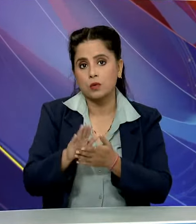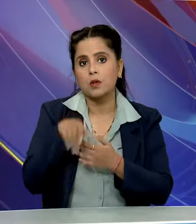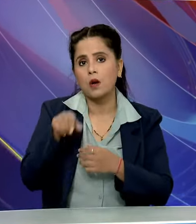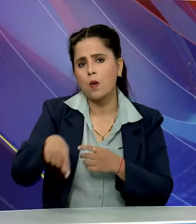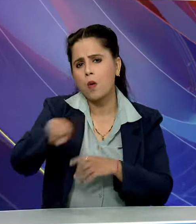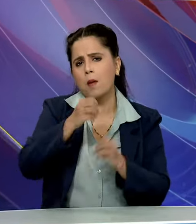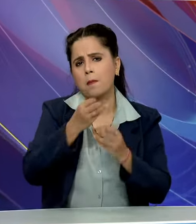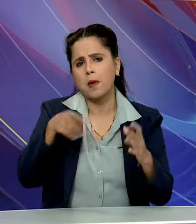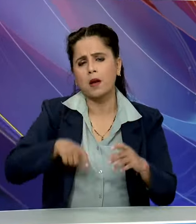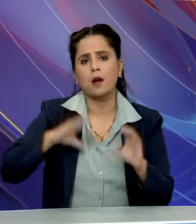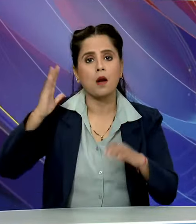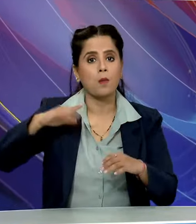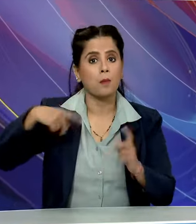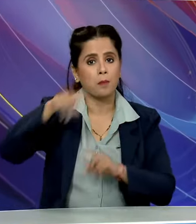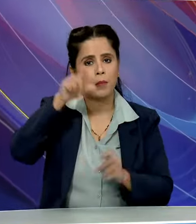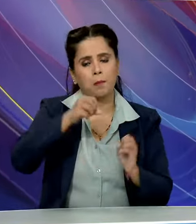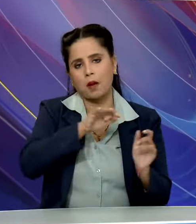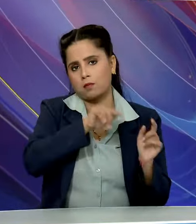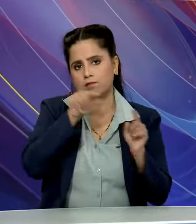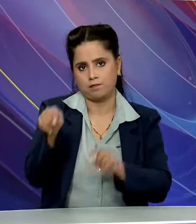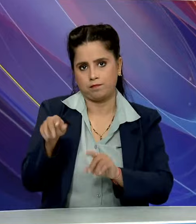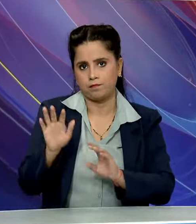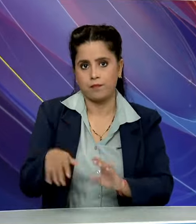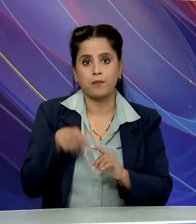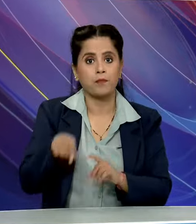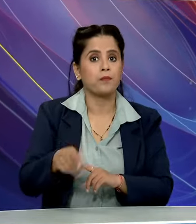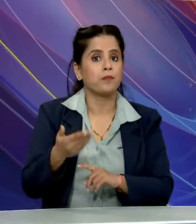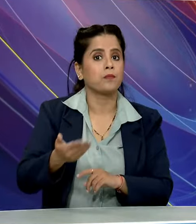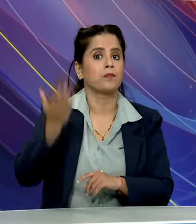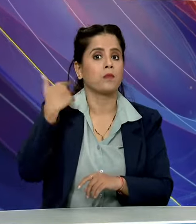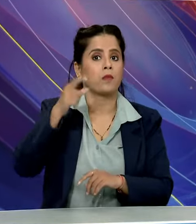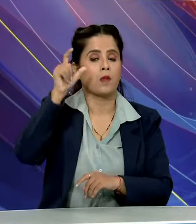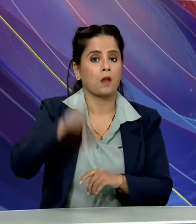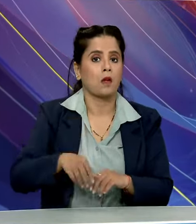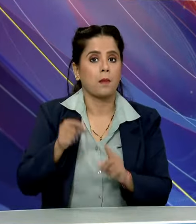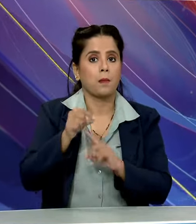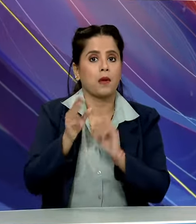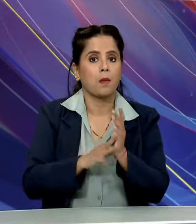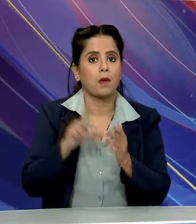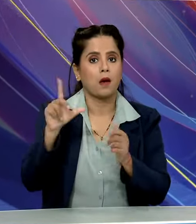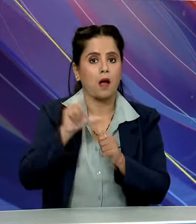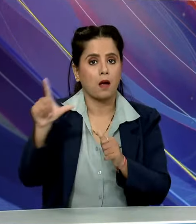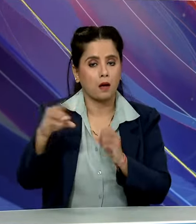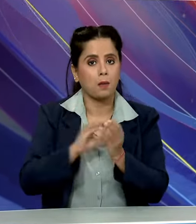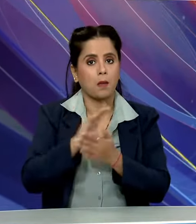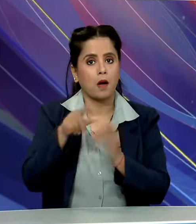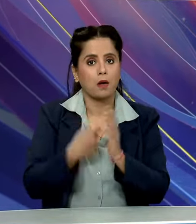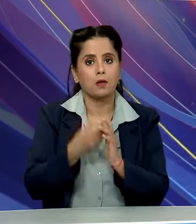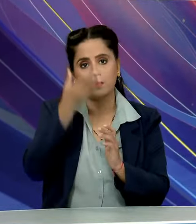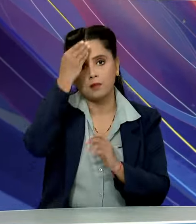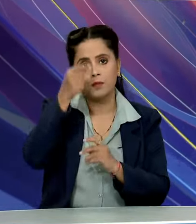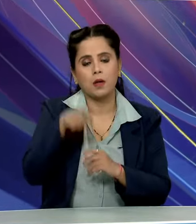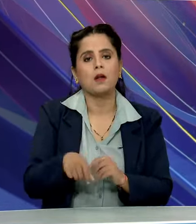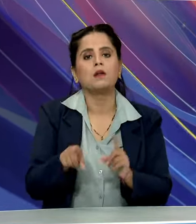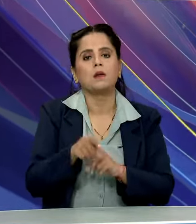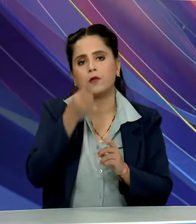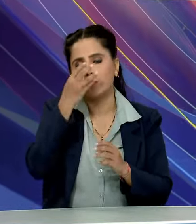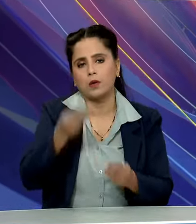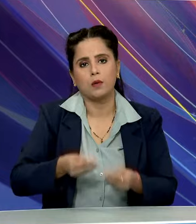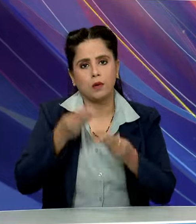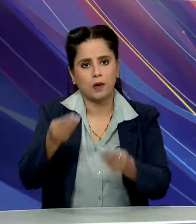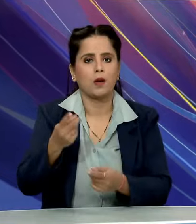सांसद मौझूद रहे इस दोरान पूर्व प्रधान मंत्री इलाल भादरु शास्त्री को भी श्रिधांजली और पित की गई